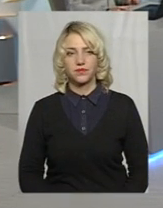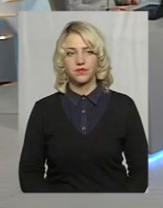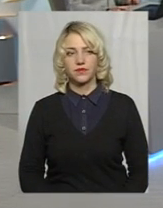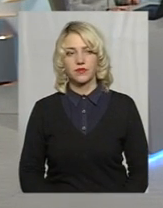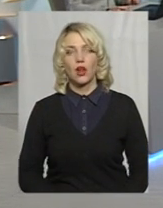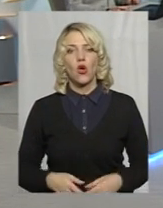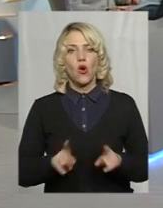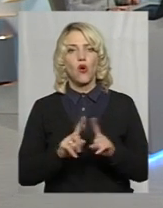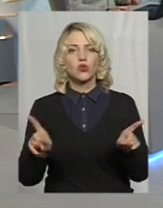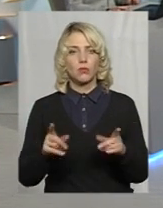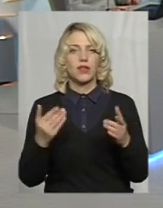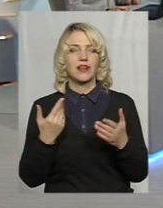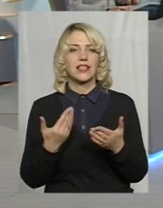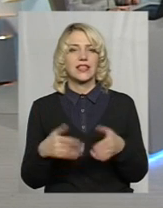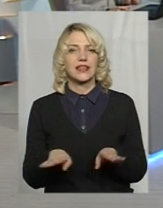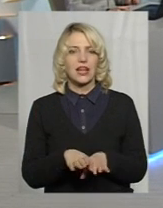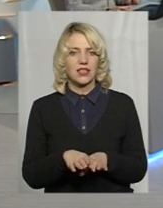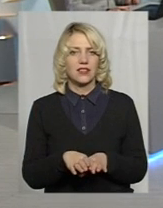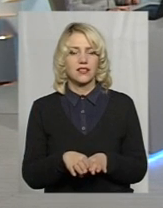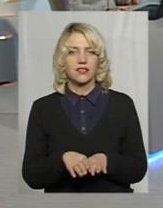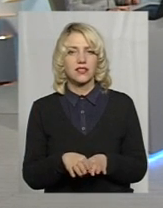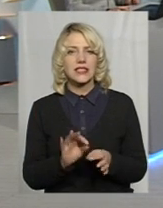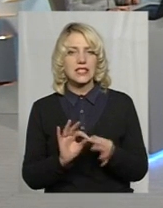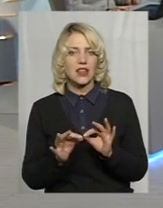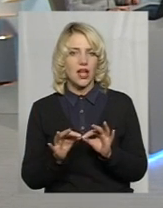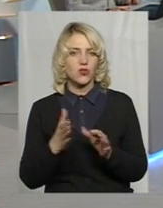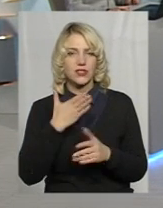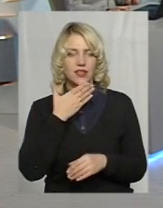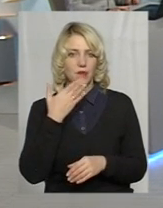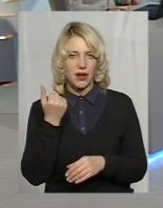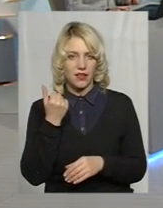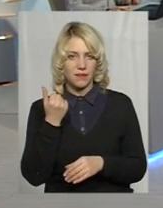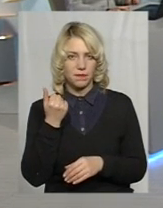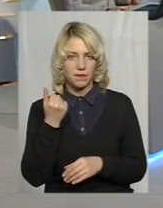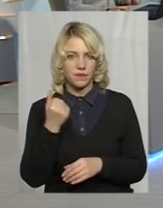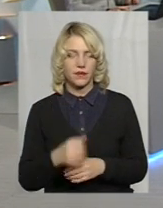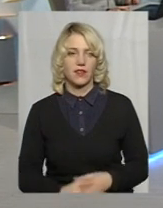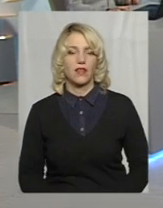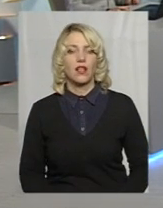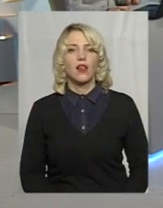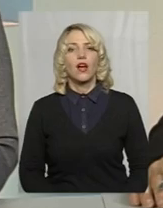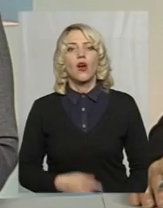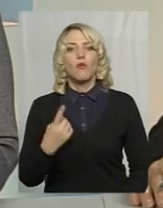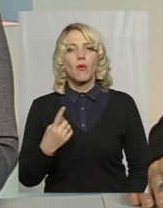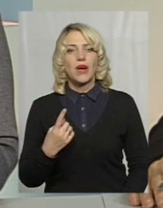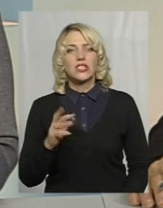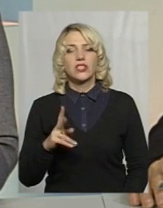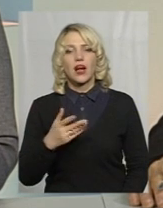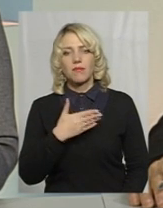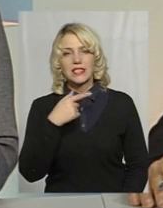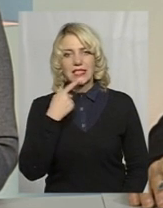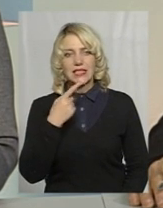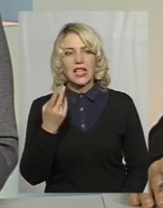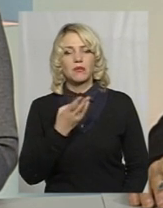Особливих таких складностей немає. По-перше, як ми вже сказали, необхідно